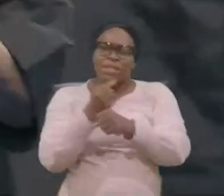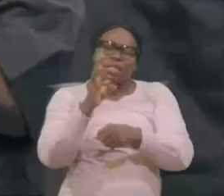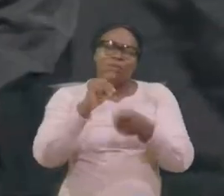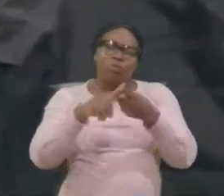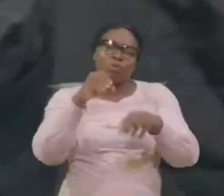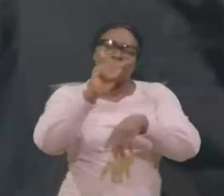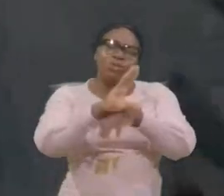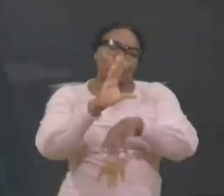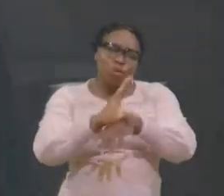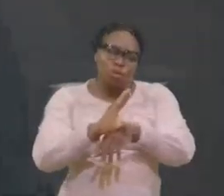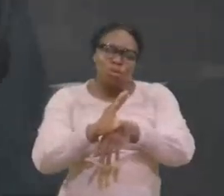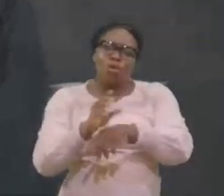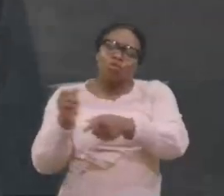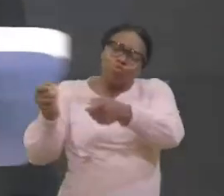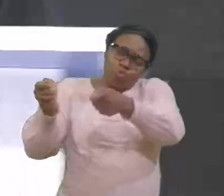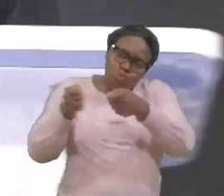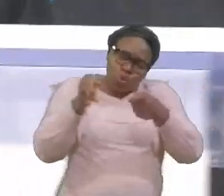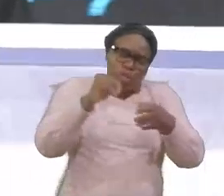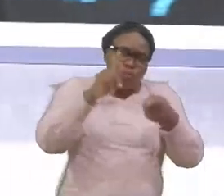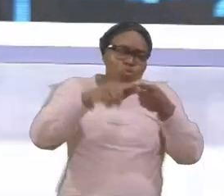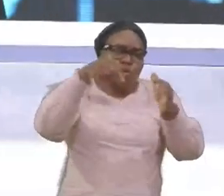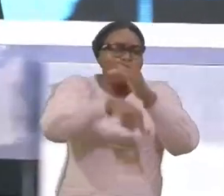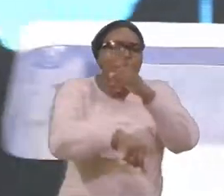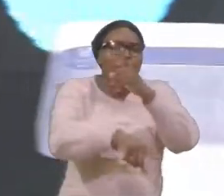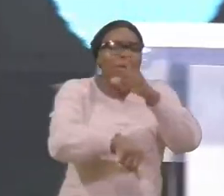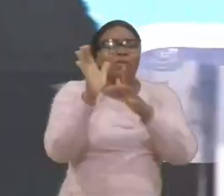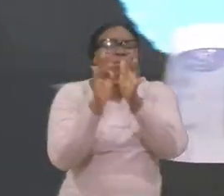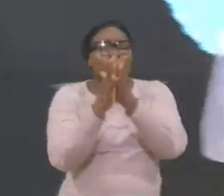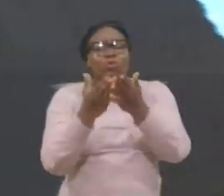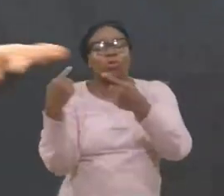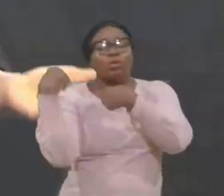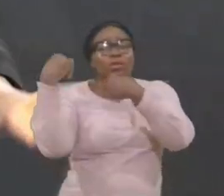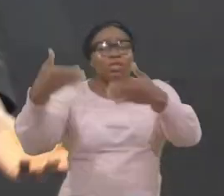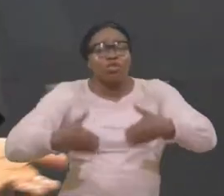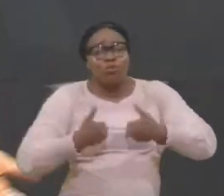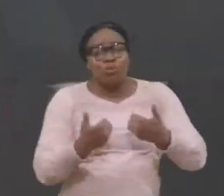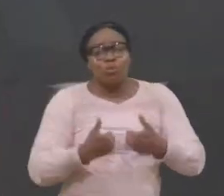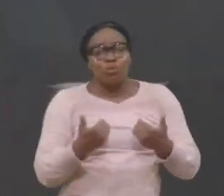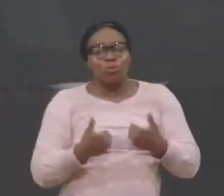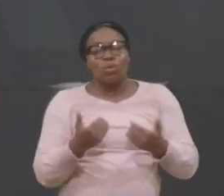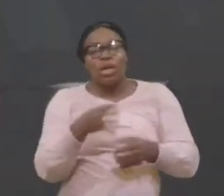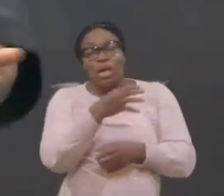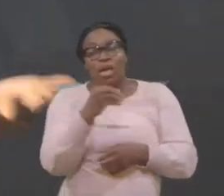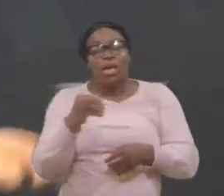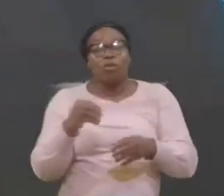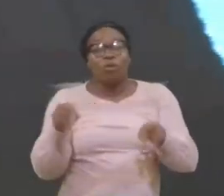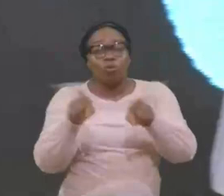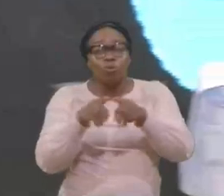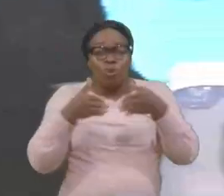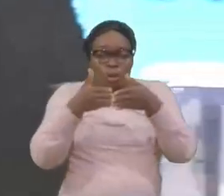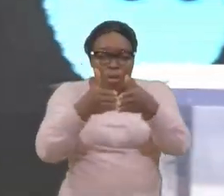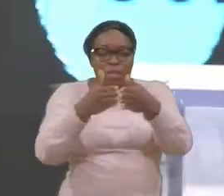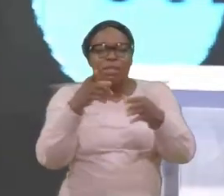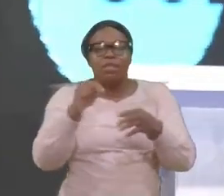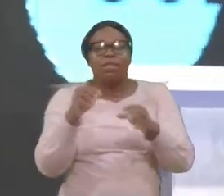fait, On l'a même amené, A la vie profonde, Quand il était même, Plus petit, Et il, Il dirigeait, Il